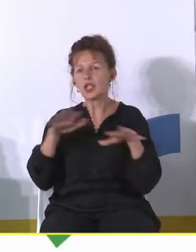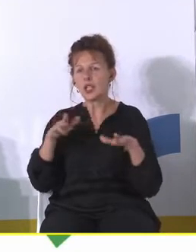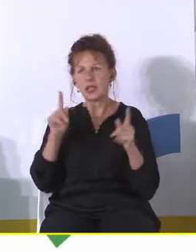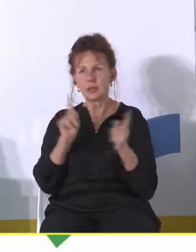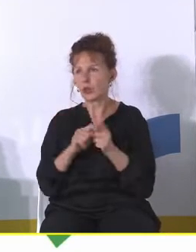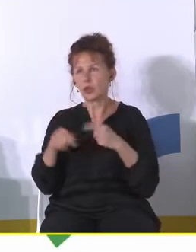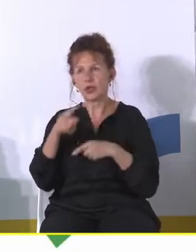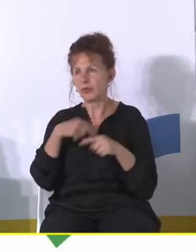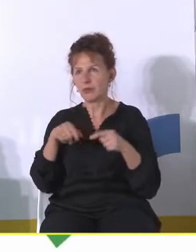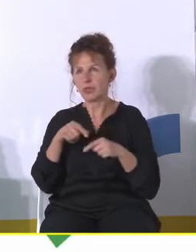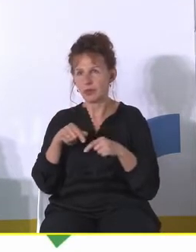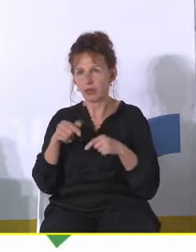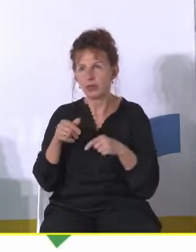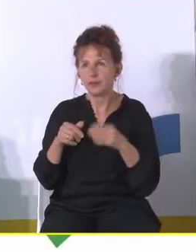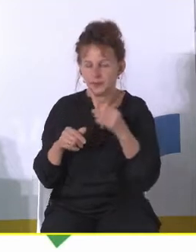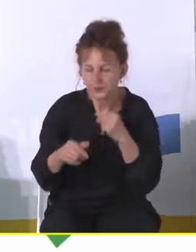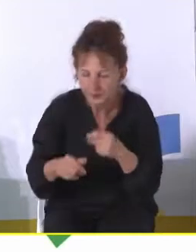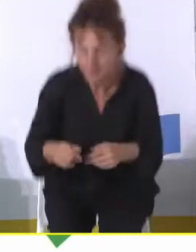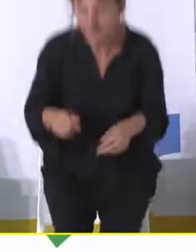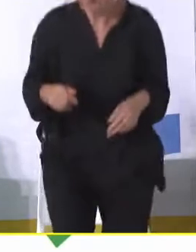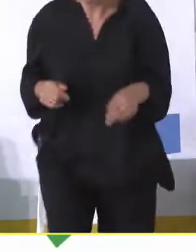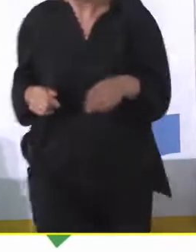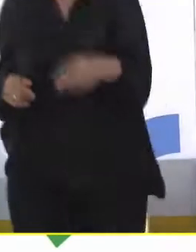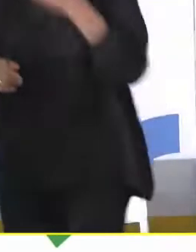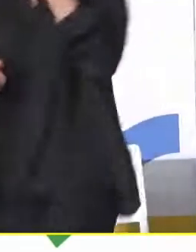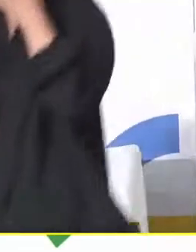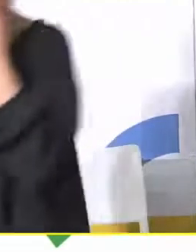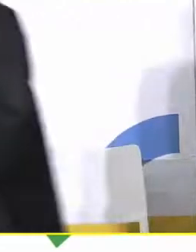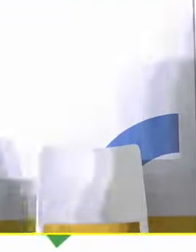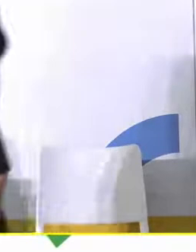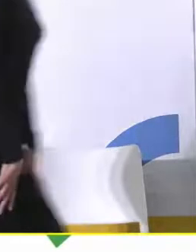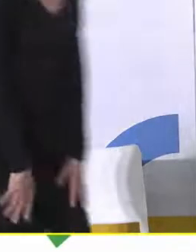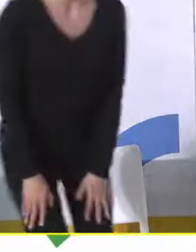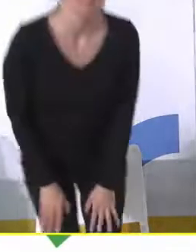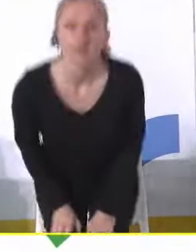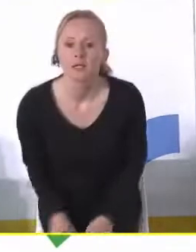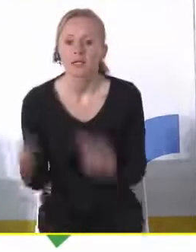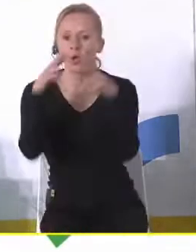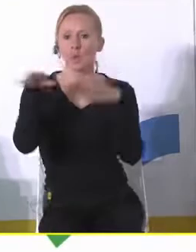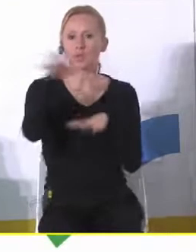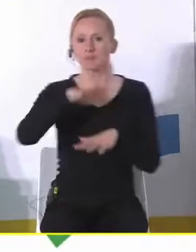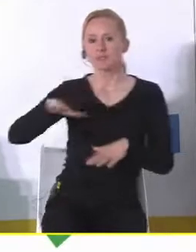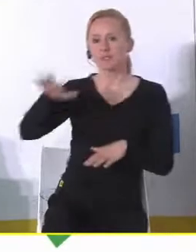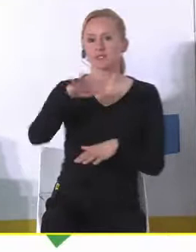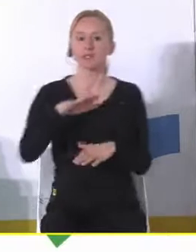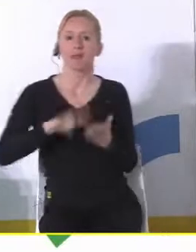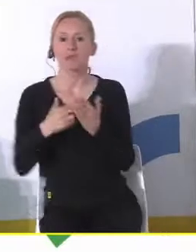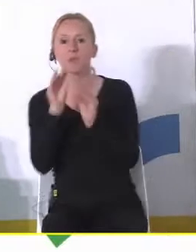zapewnieniu przestrzeni różnorakich zarówno wewnętrznych jak i zewnętrznych ale też